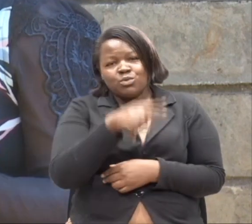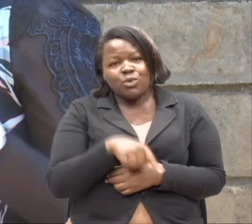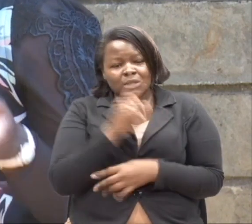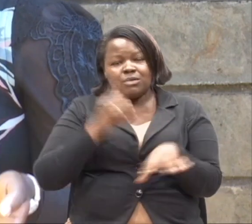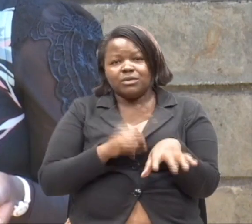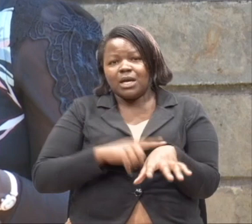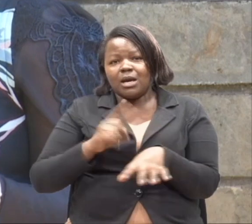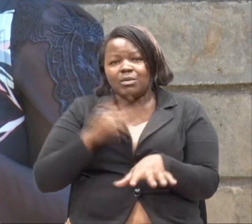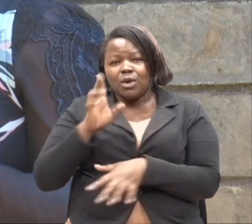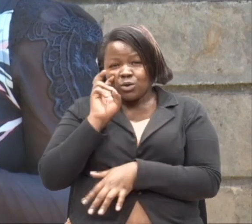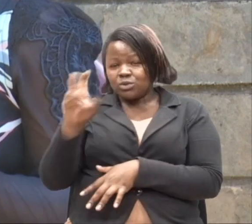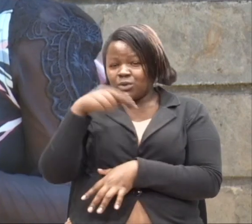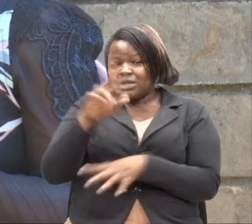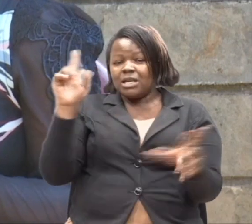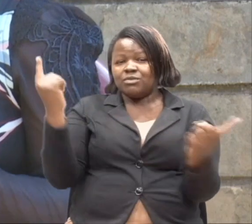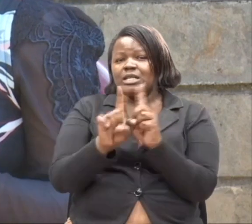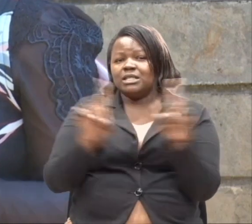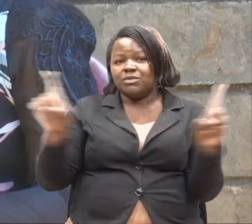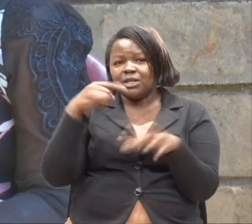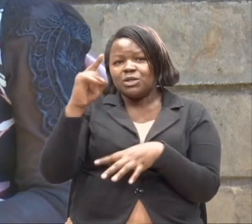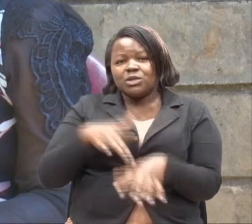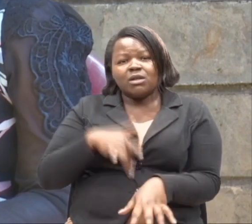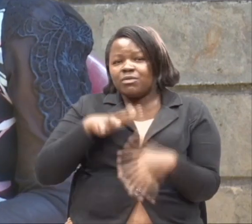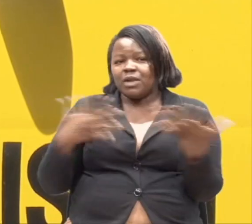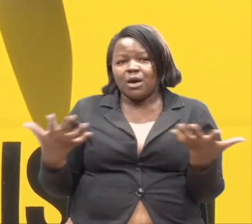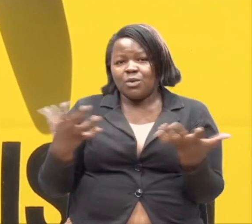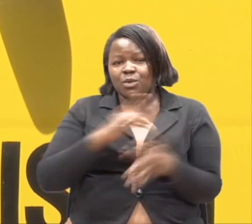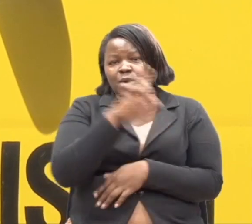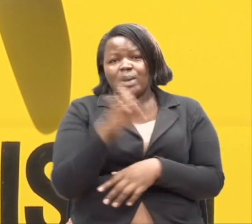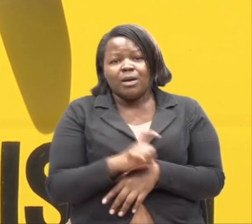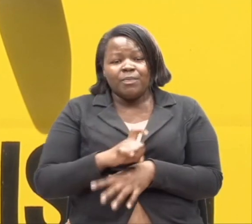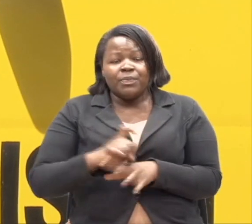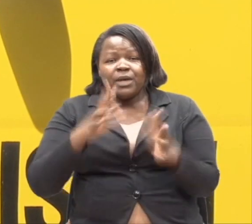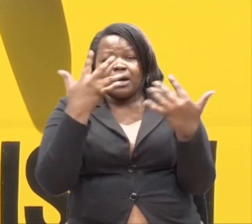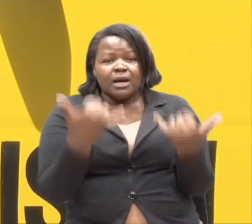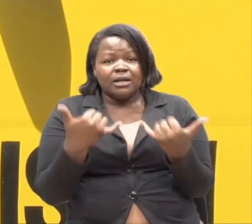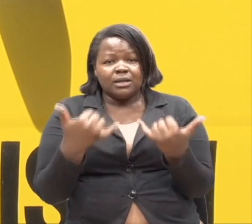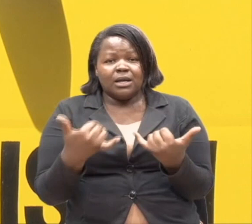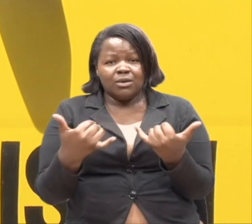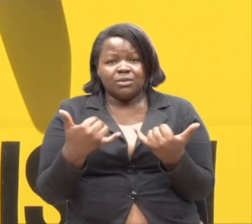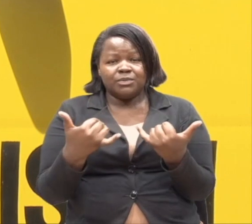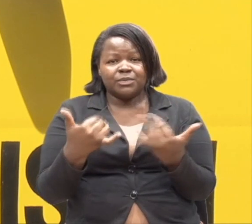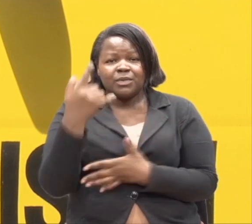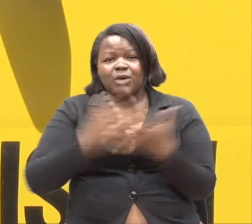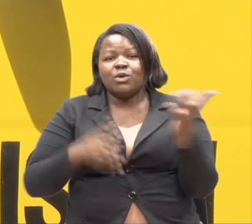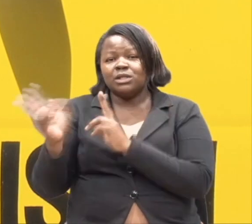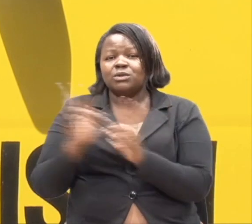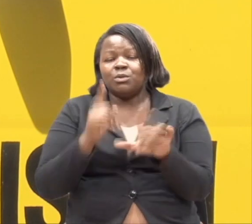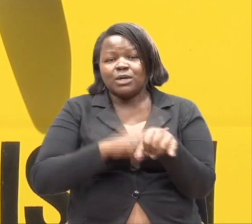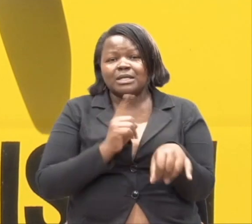bundua, ukutufauti na haa wengine. He was too a business. Jambo la kawaida mutu wanapo jikuja